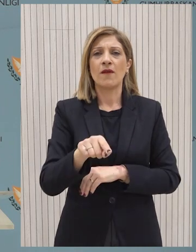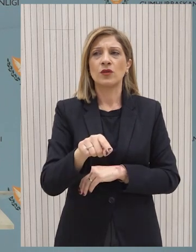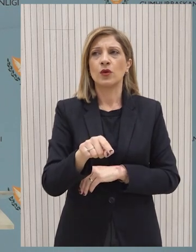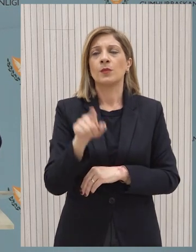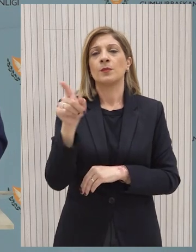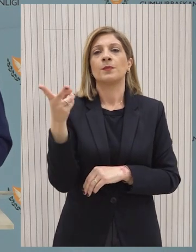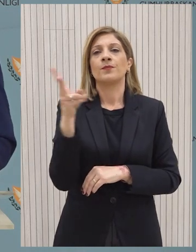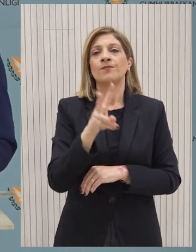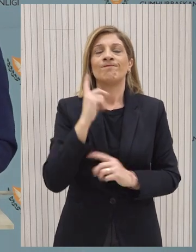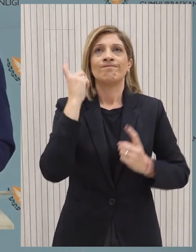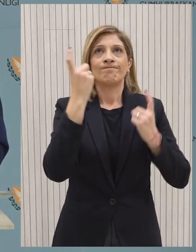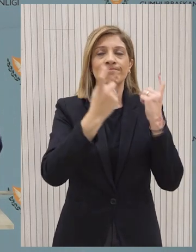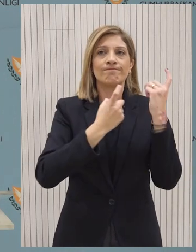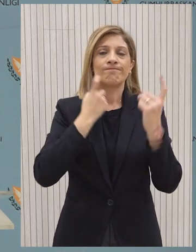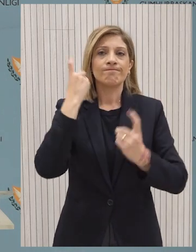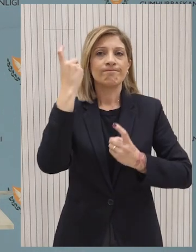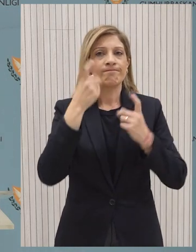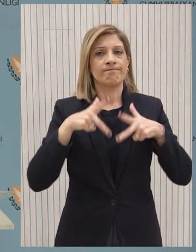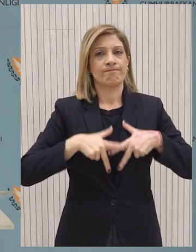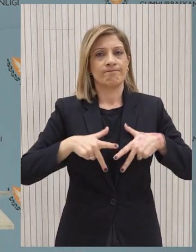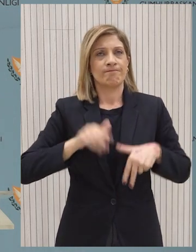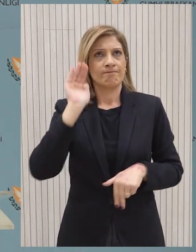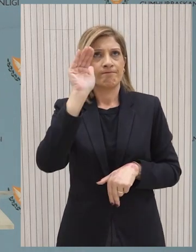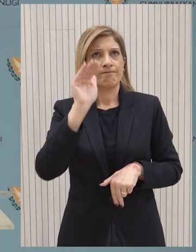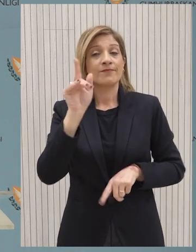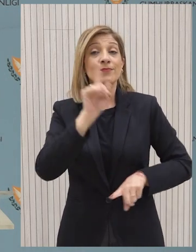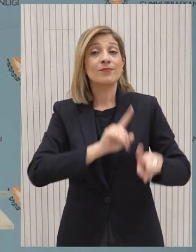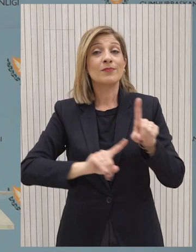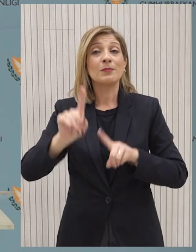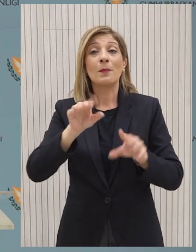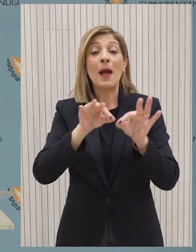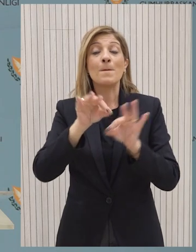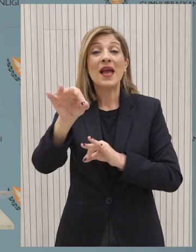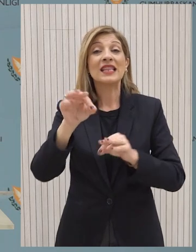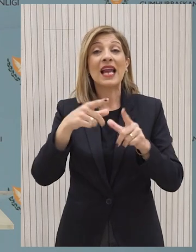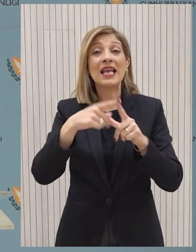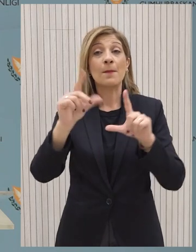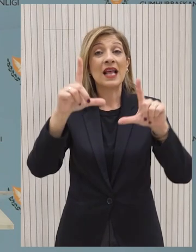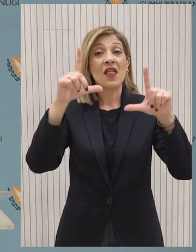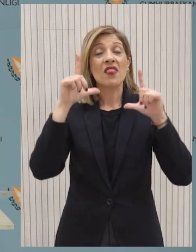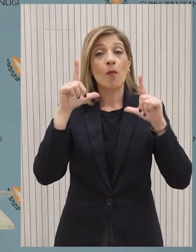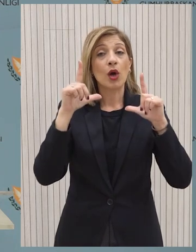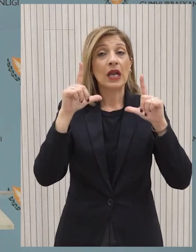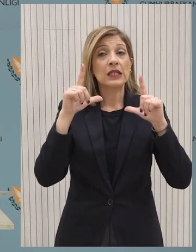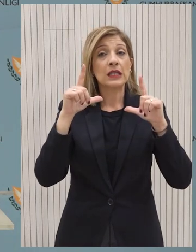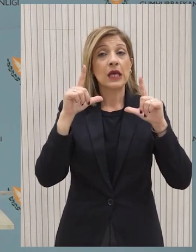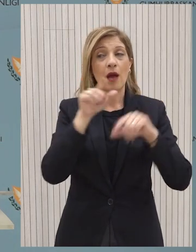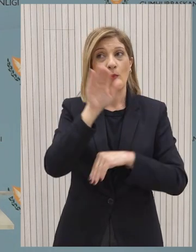Τα αρωτήματα που έχουν τεθεί στην κυβέρνηση αφορούν κυρίως στα ποια μέτρα έχει λάβει η Κυπριακή Δημοκρατία ως προς την